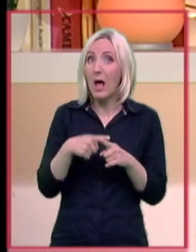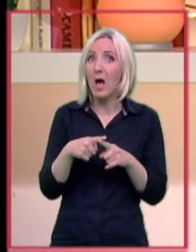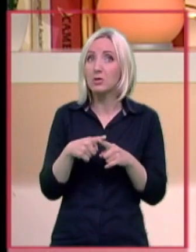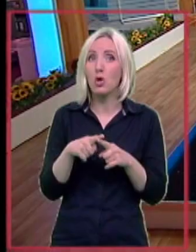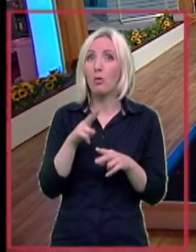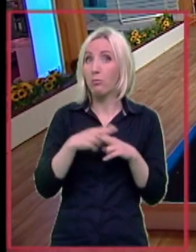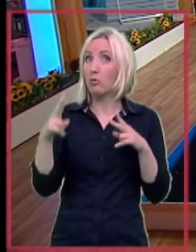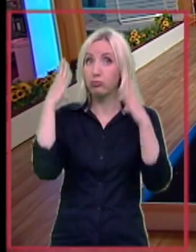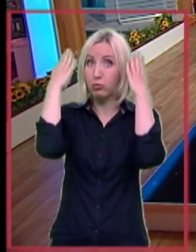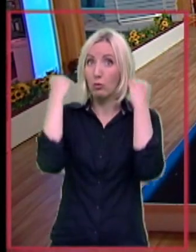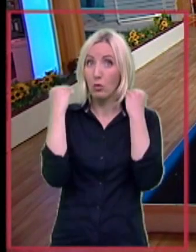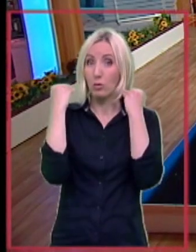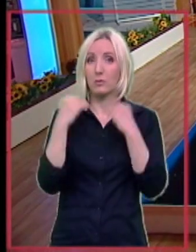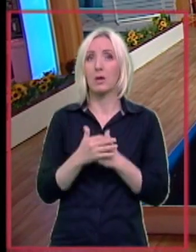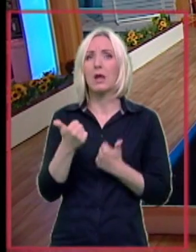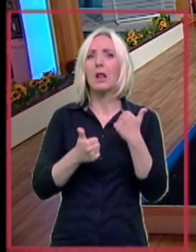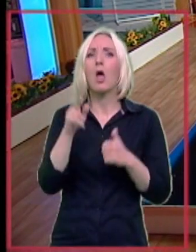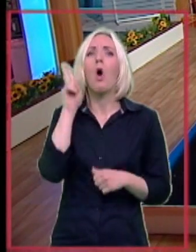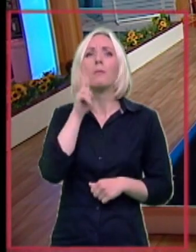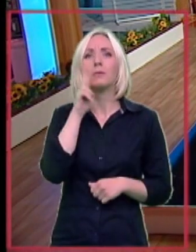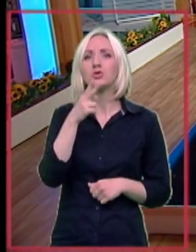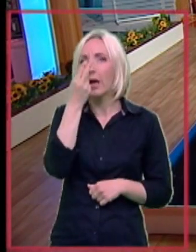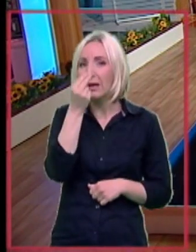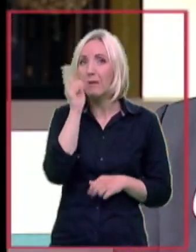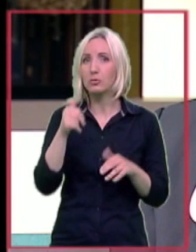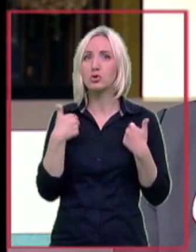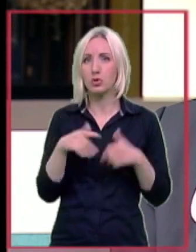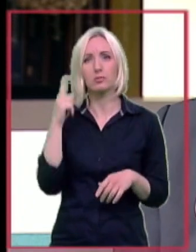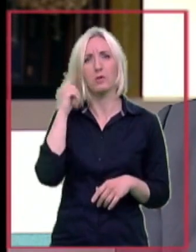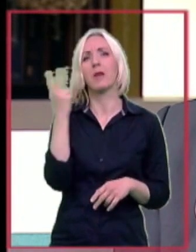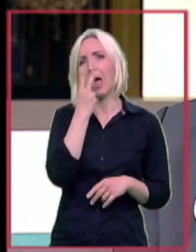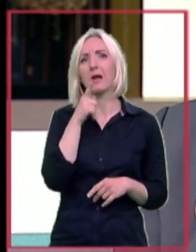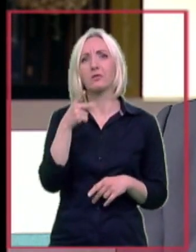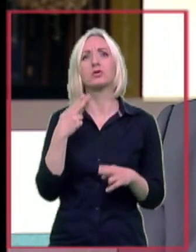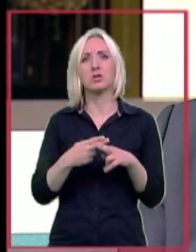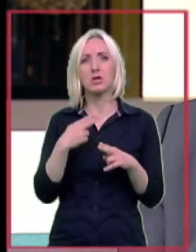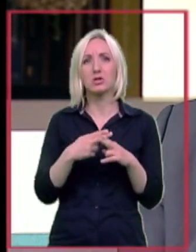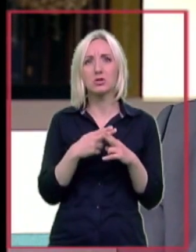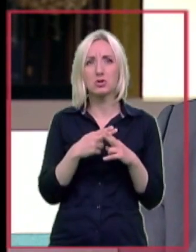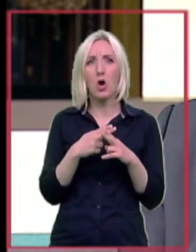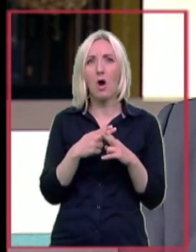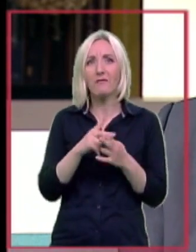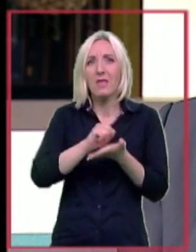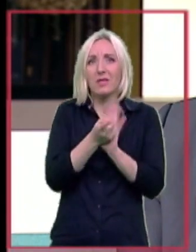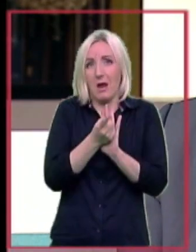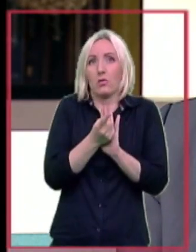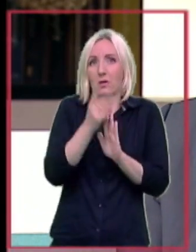li, recimo, znam, od običnog gripa možemo da izgubimo sluha? Može kako da ne. To se zove akutna diopatska naglost